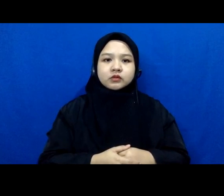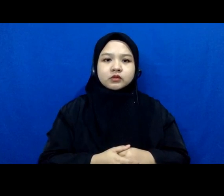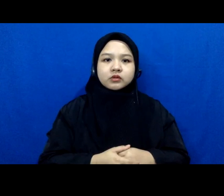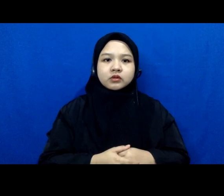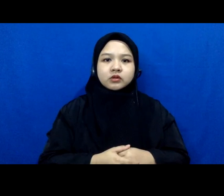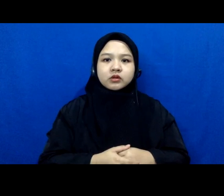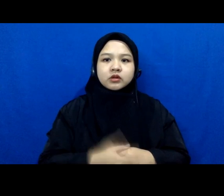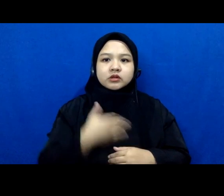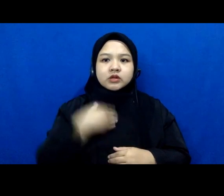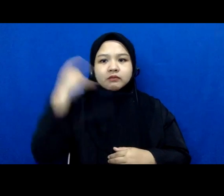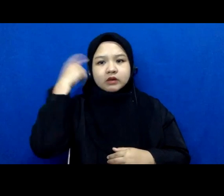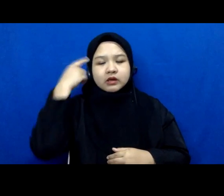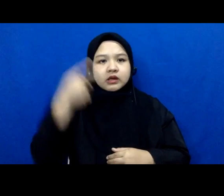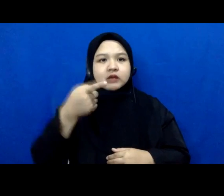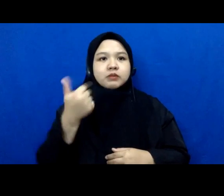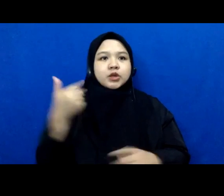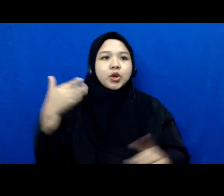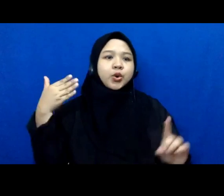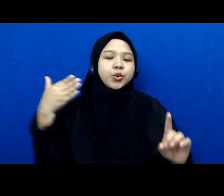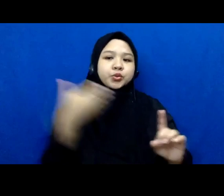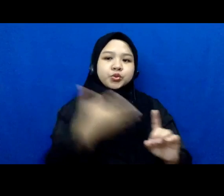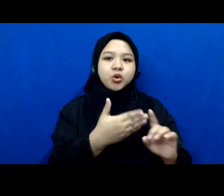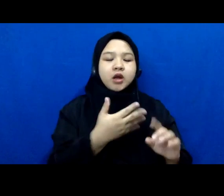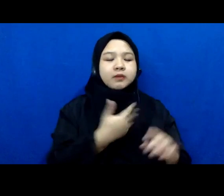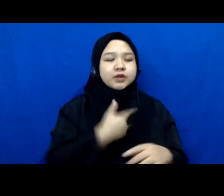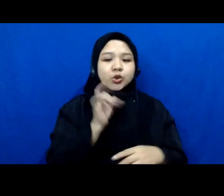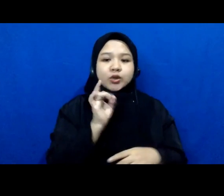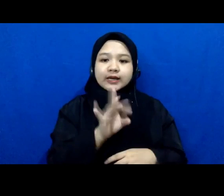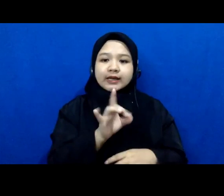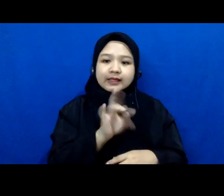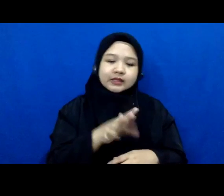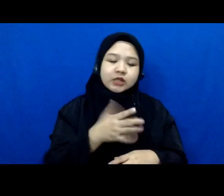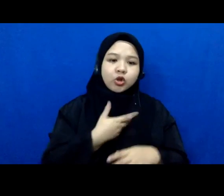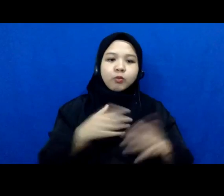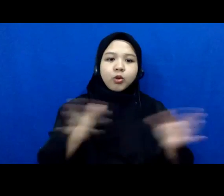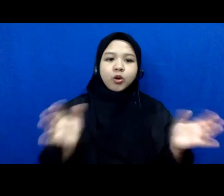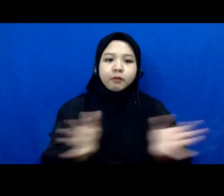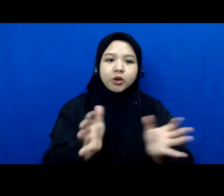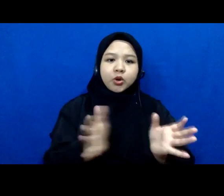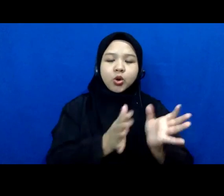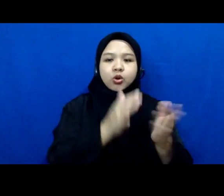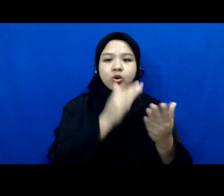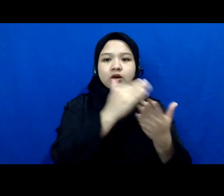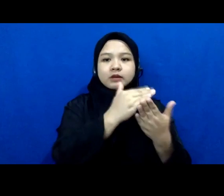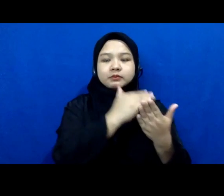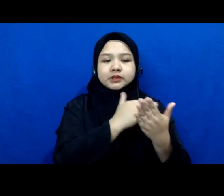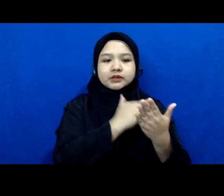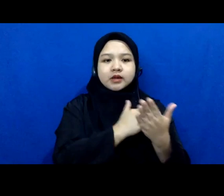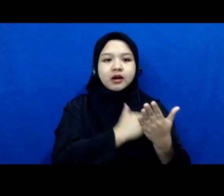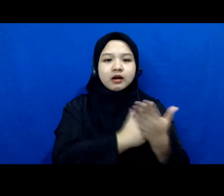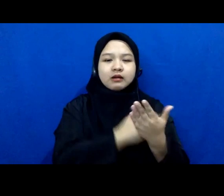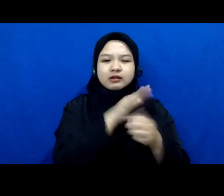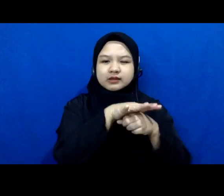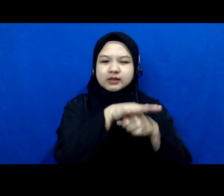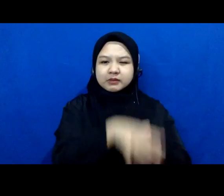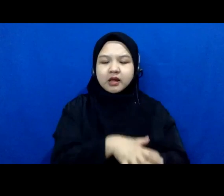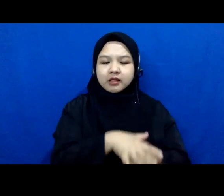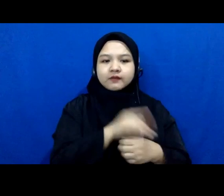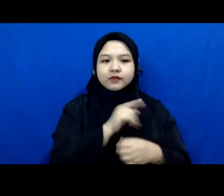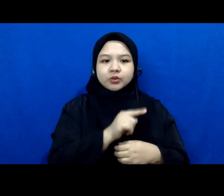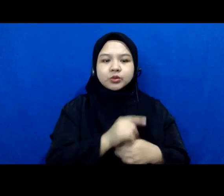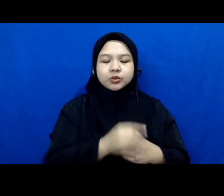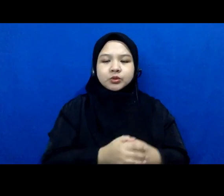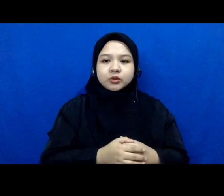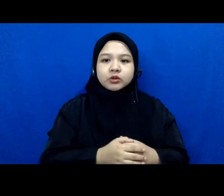pikir ini kan nanti akan menjadi rujukan untuk konkretisi ya mendorongkan kebijakan yang yang diskriminatif tadi itu gitu